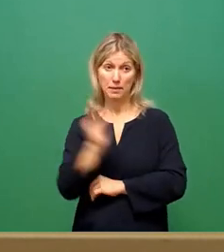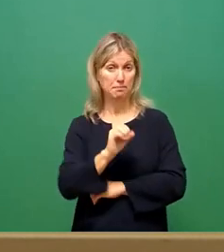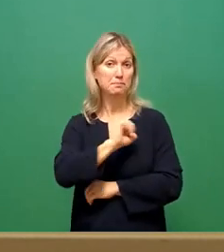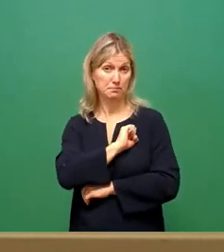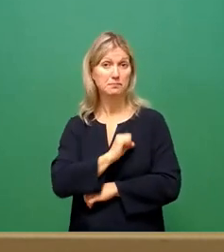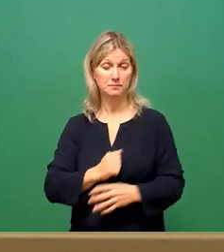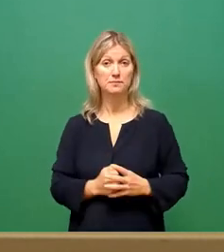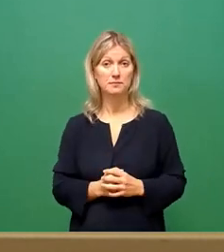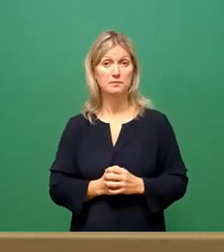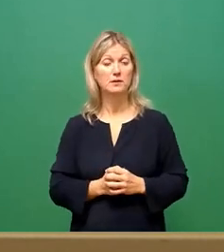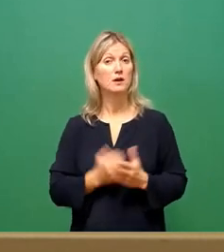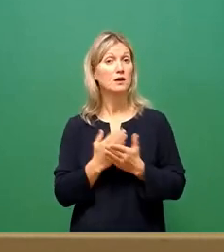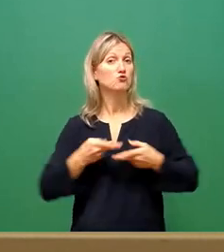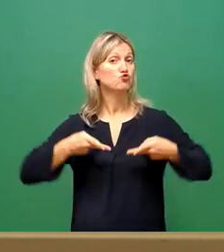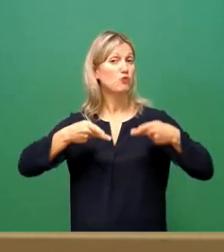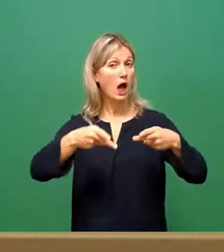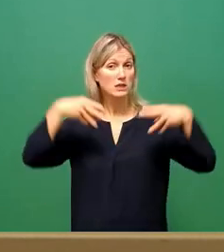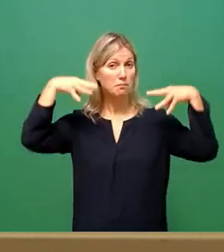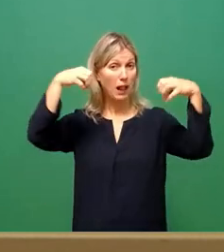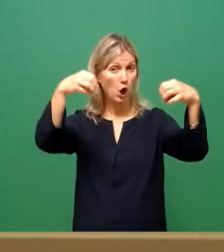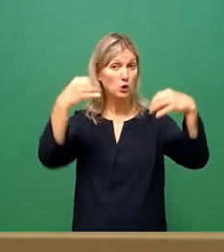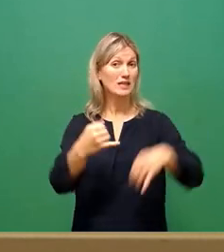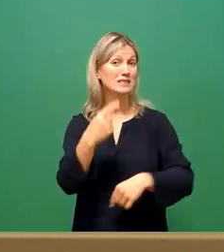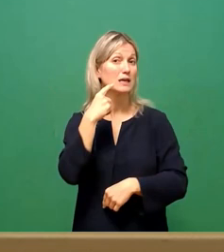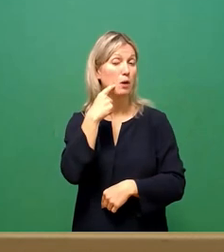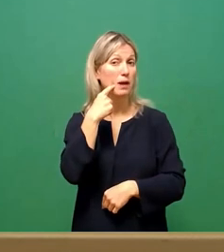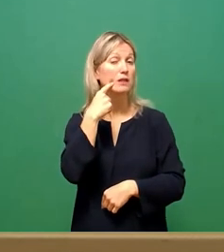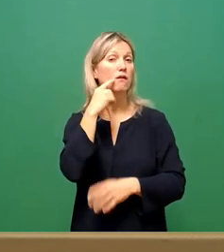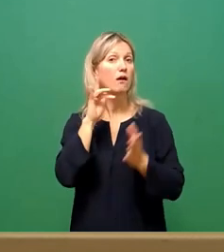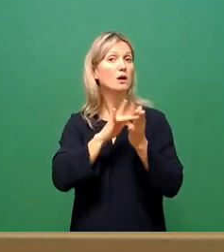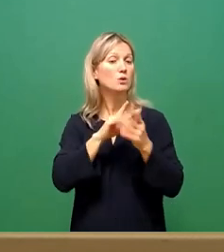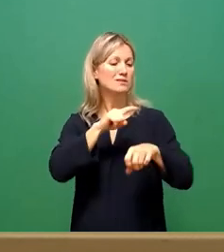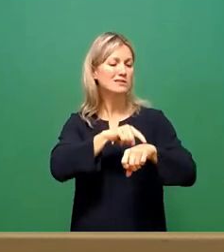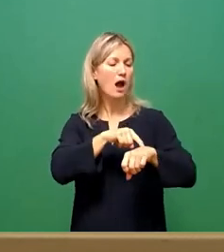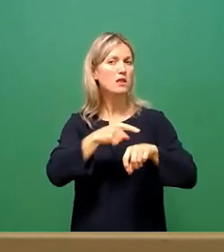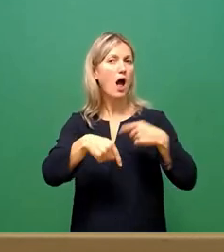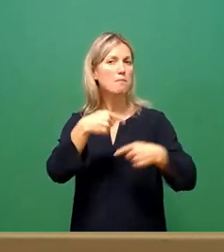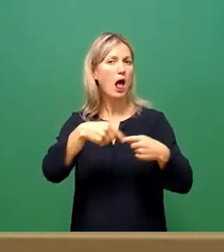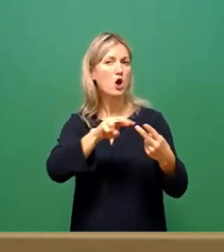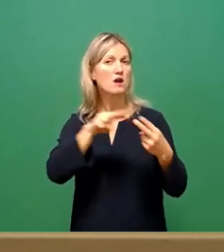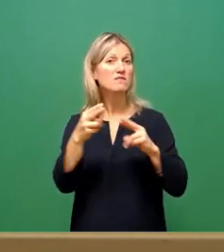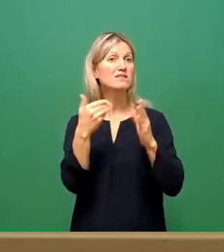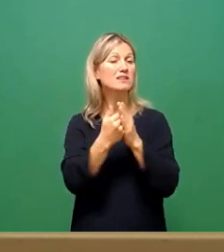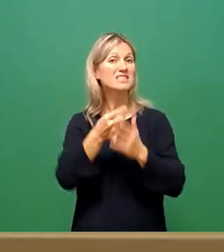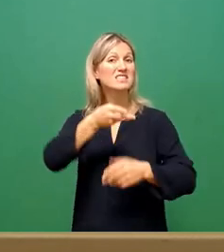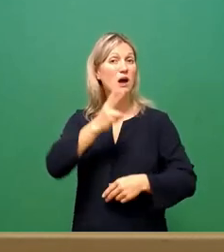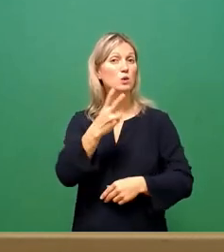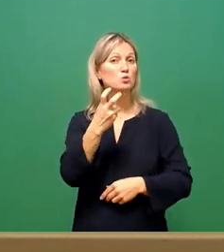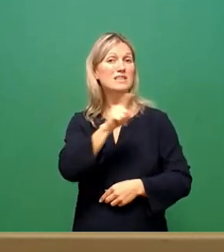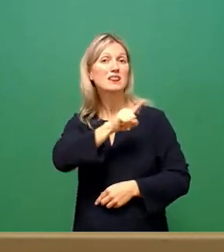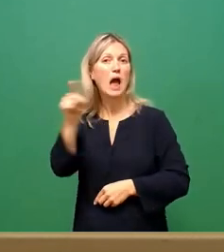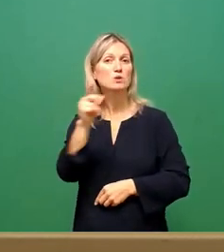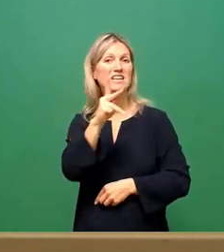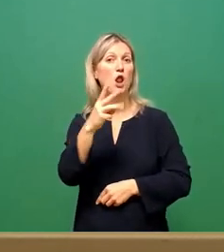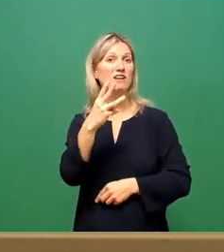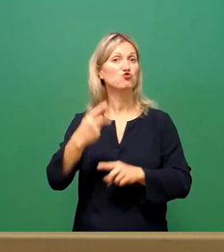Straßenbeleuchtung sparen wir im Augenblick durch die Veränderung der Zeitabläufe rund 220.000 Kilowattstunden aufs Jahr